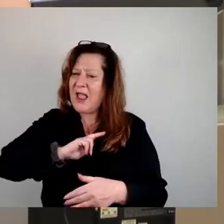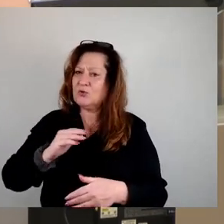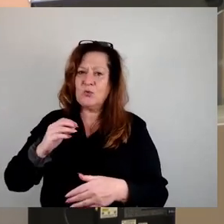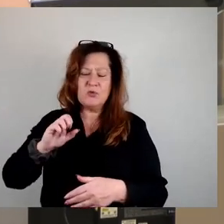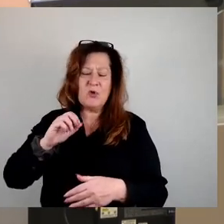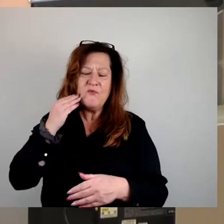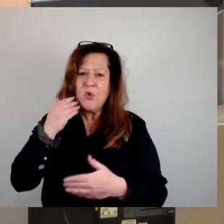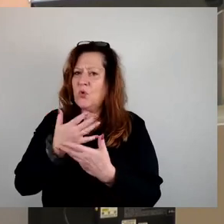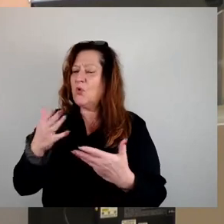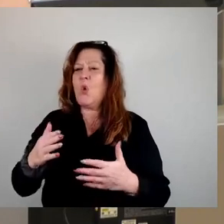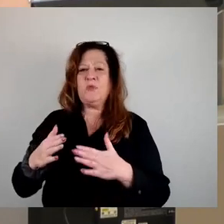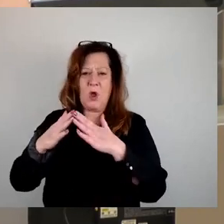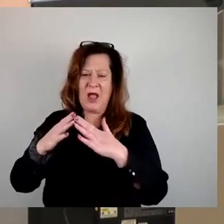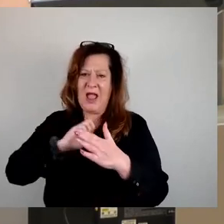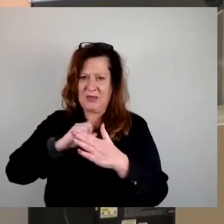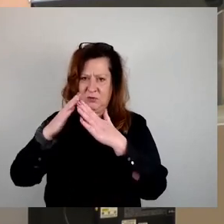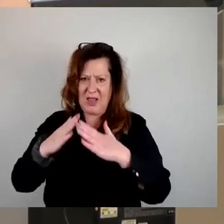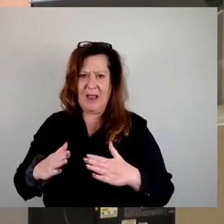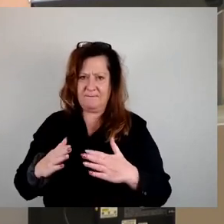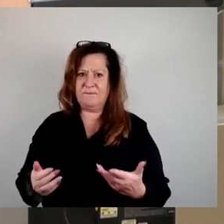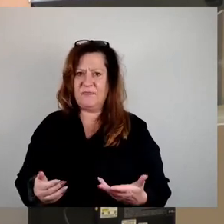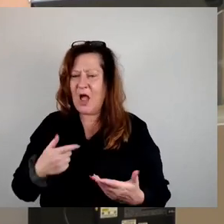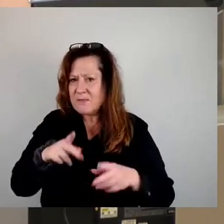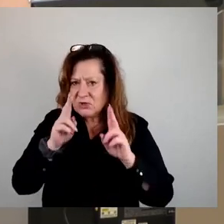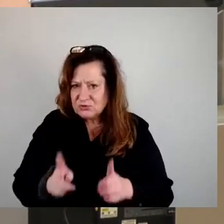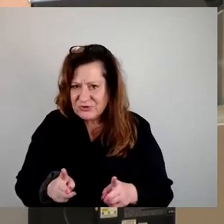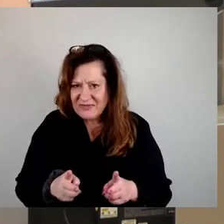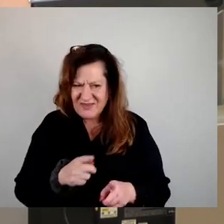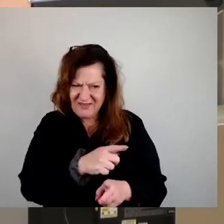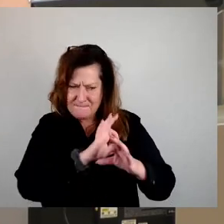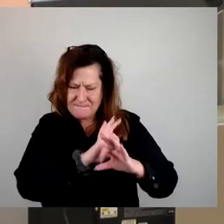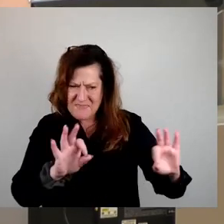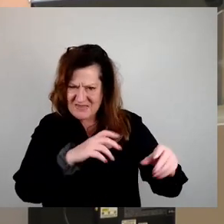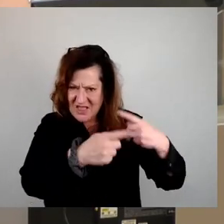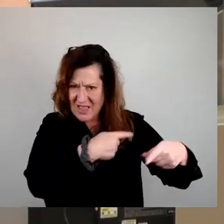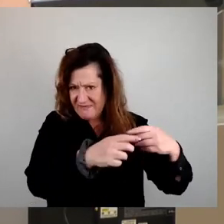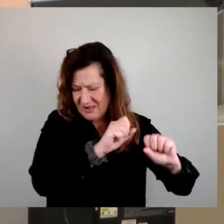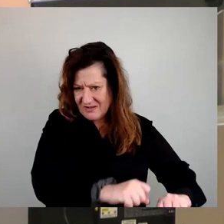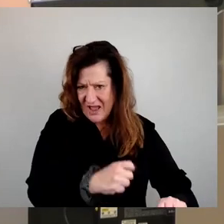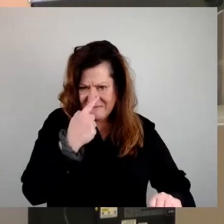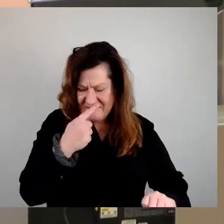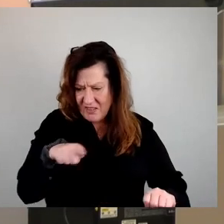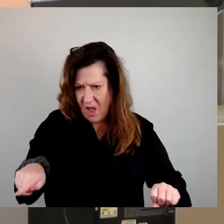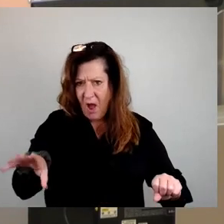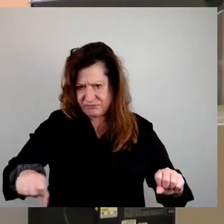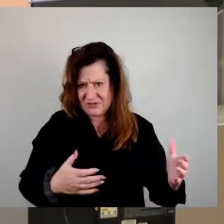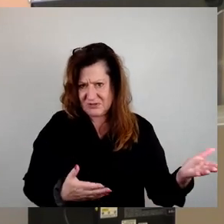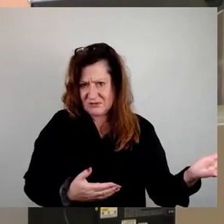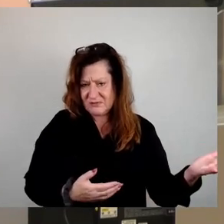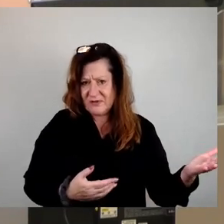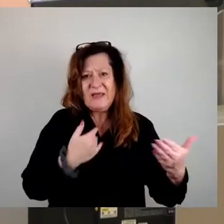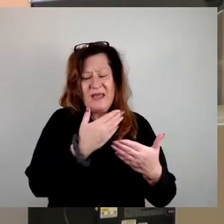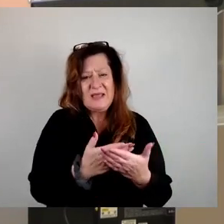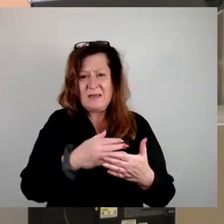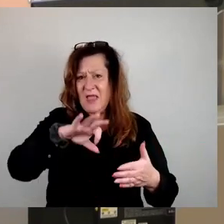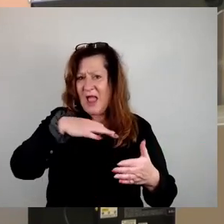groß. Aber ist die Stadt jetzt der bessere Entwickler, wenn sie solche Flächen besitzt? Gibt es einzelne Flächen dann zeitnah an